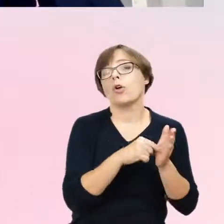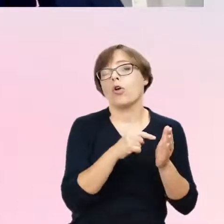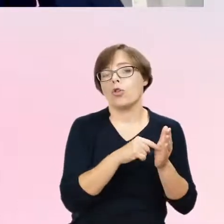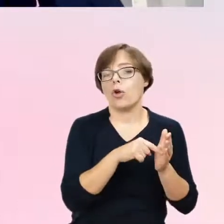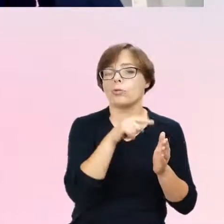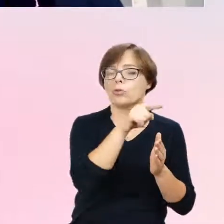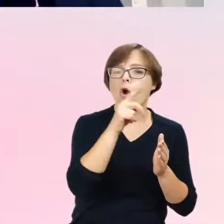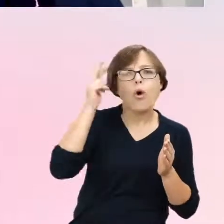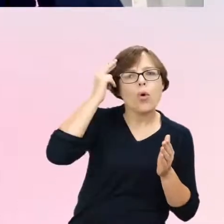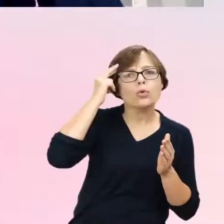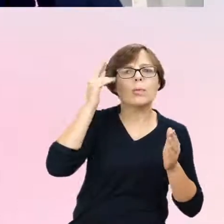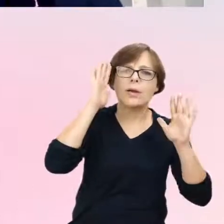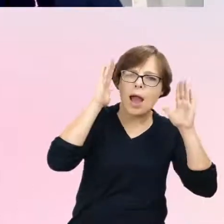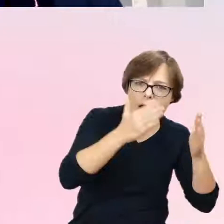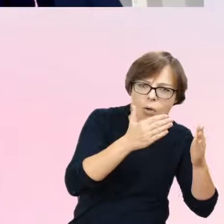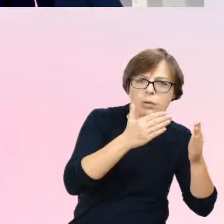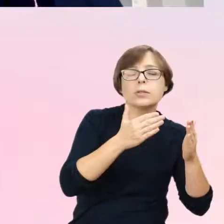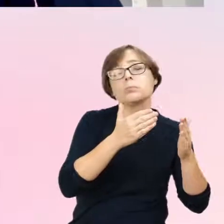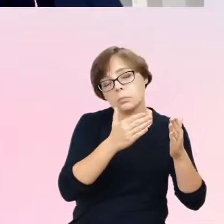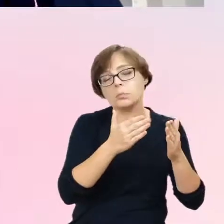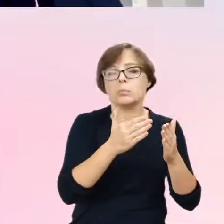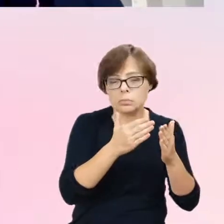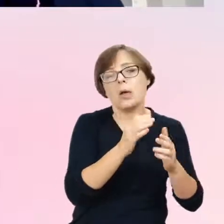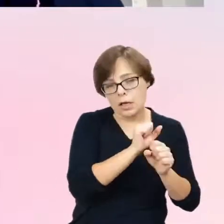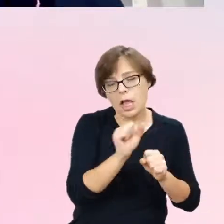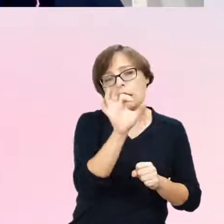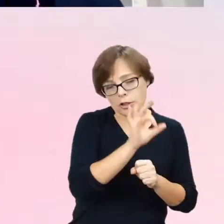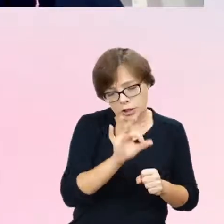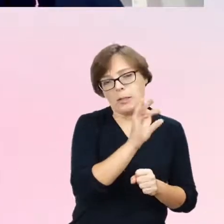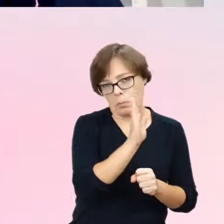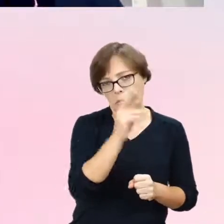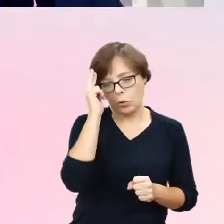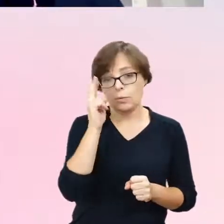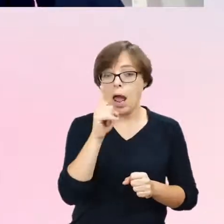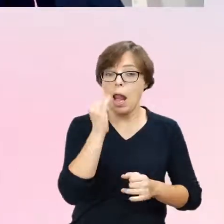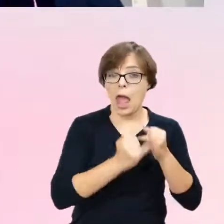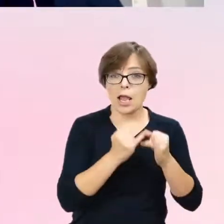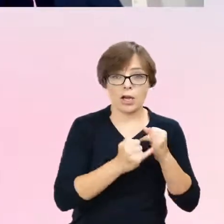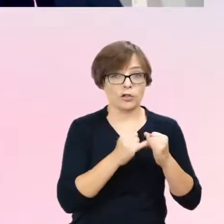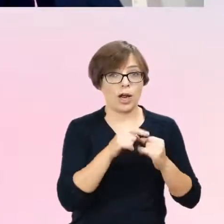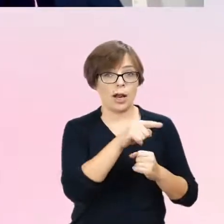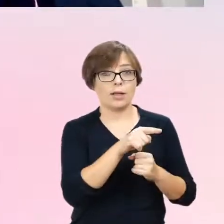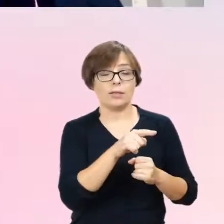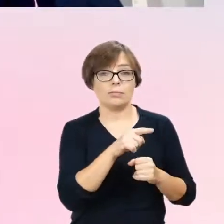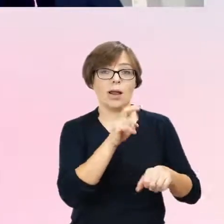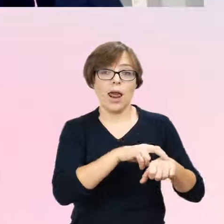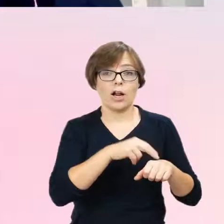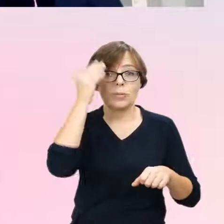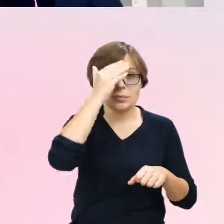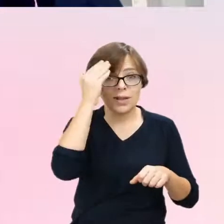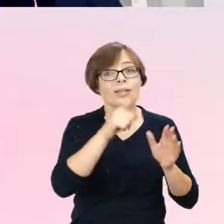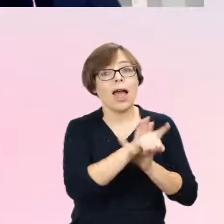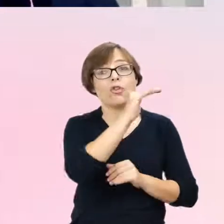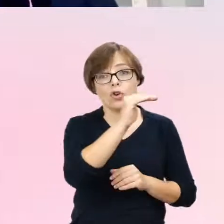spektrum autyzmu jest szansa, że będzie wysoka, ale jeżeli trafi do psychiatry już dorosłego, to może się okazać, że psychiatra